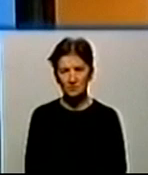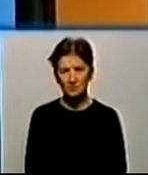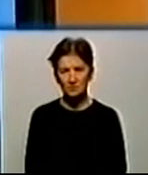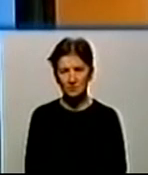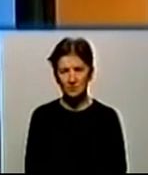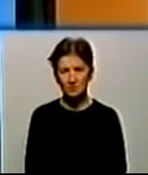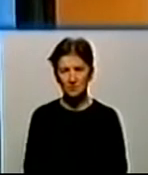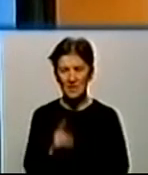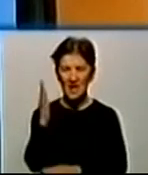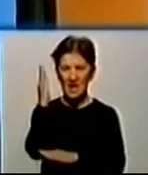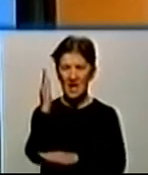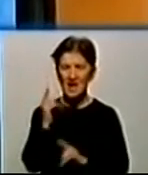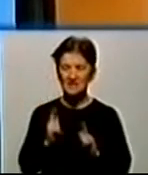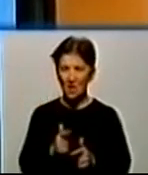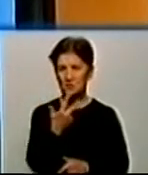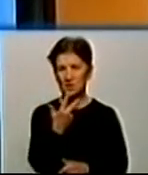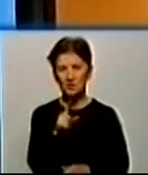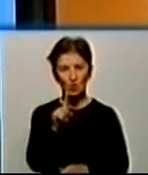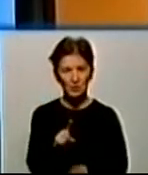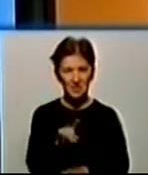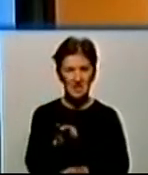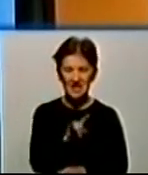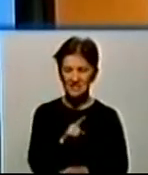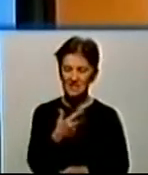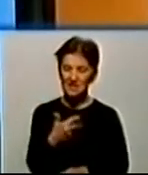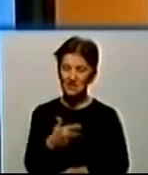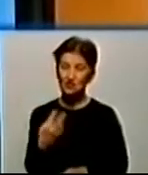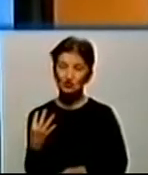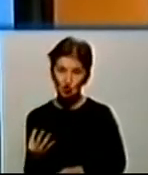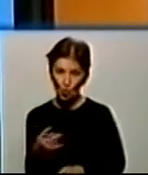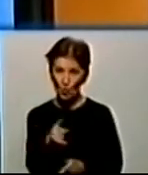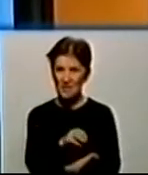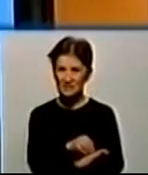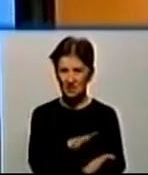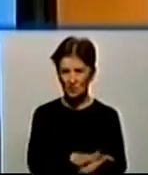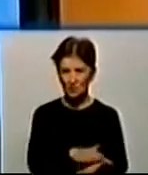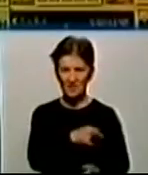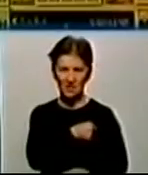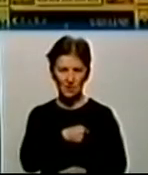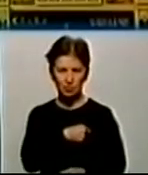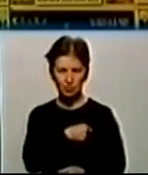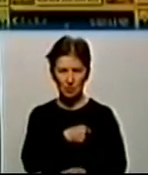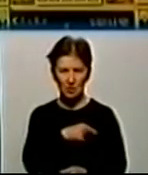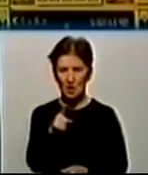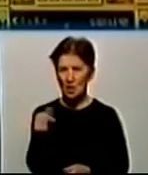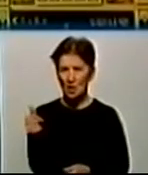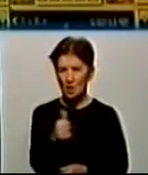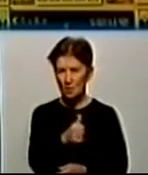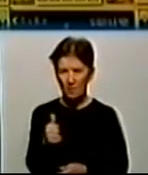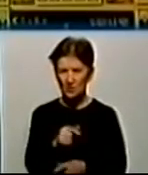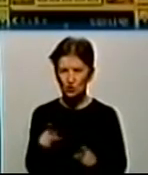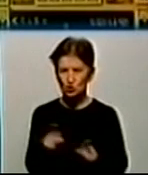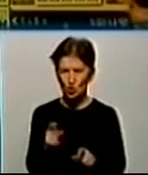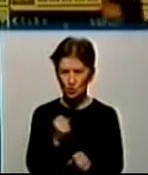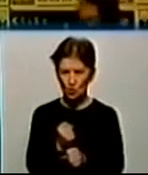За проголосували 31 з 34 зареєстрованих у сесійній залі депутатів. Перше, що ми зробимо, це ми